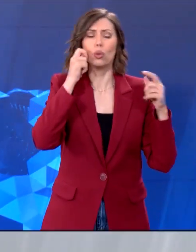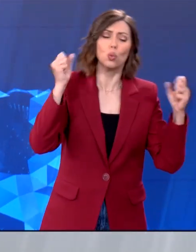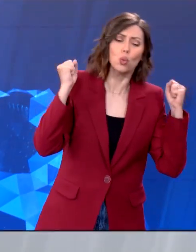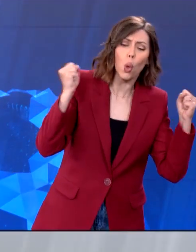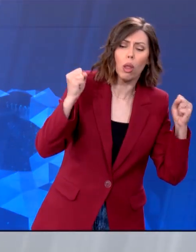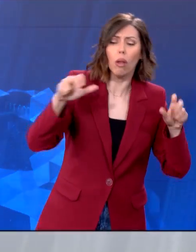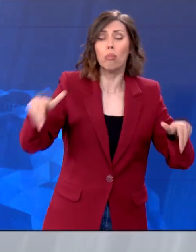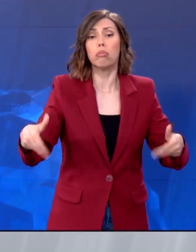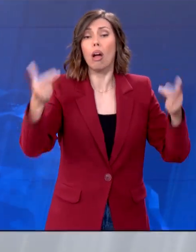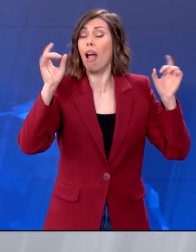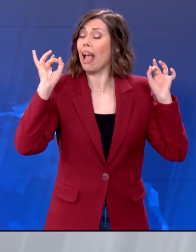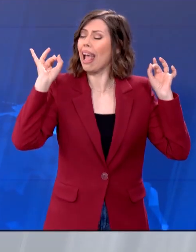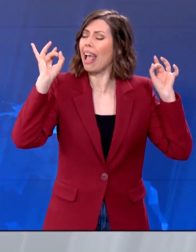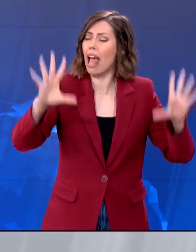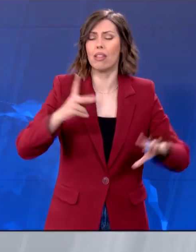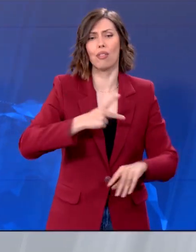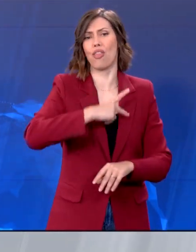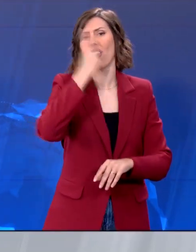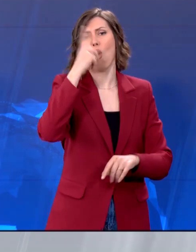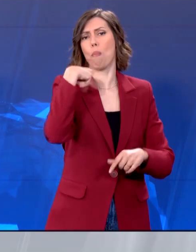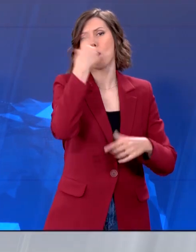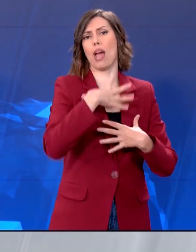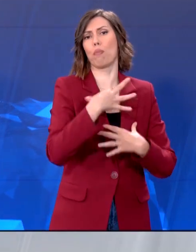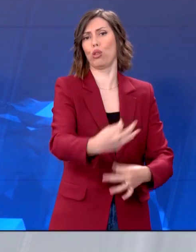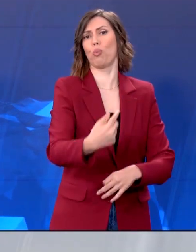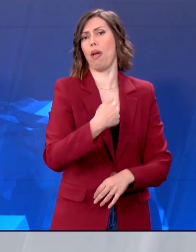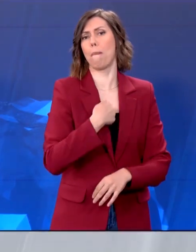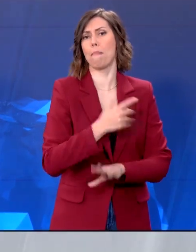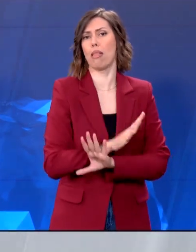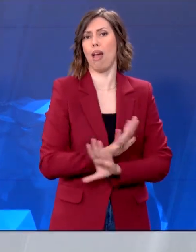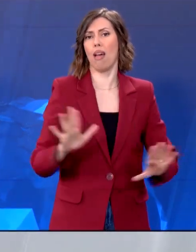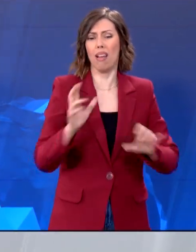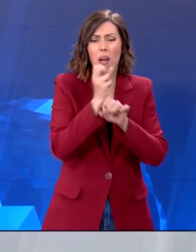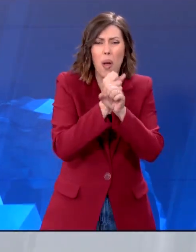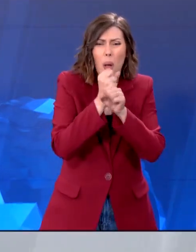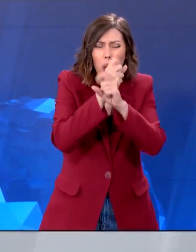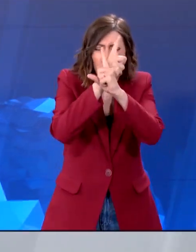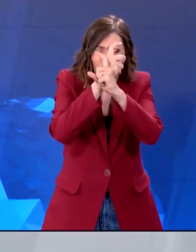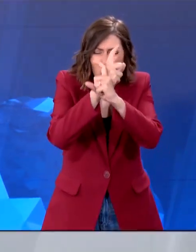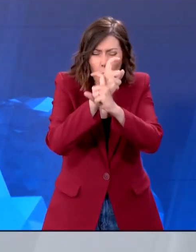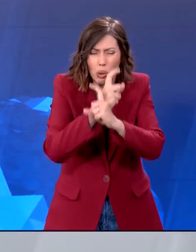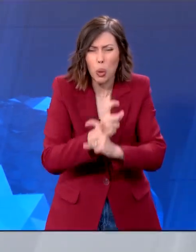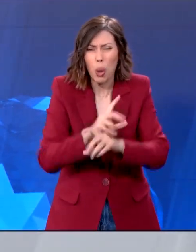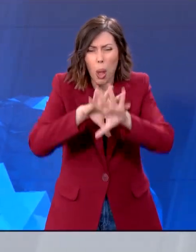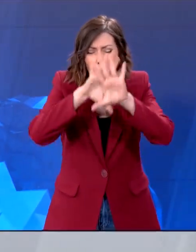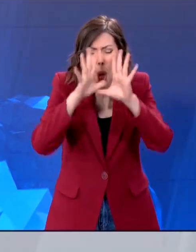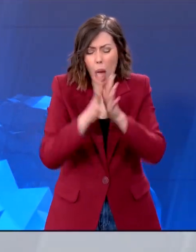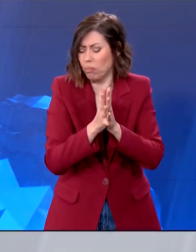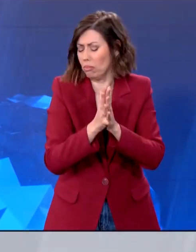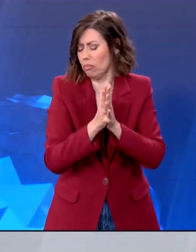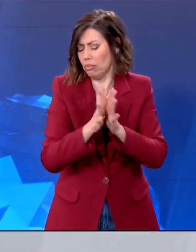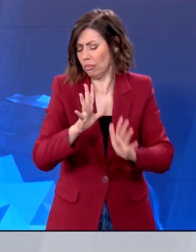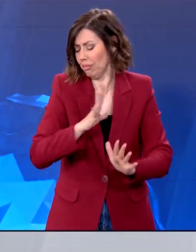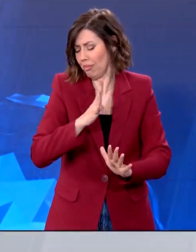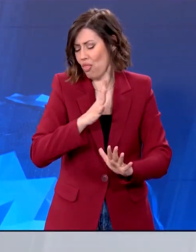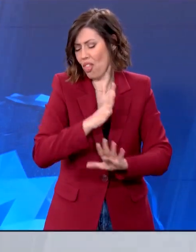Κανείς δεν έχει το δικαίωμα. Και η τοξικότητα δεν με εκπροσωπεί. Δεν τη θέλω.